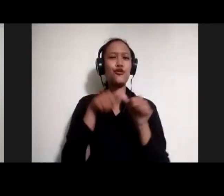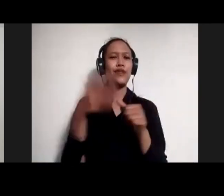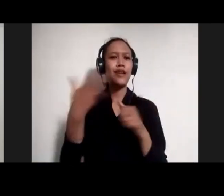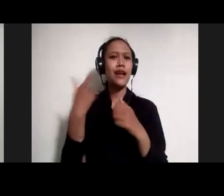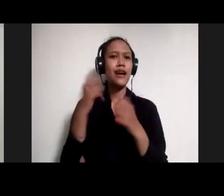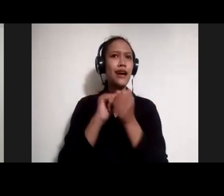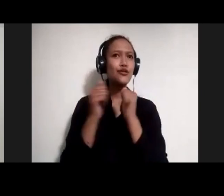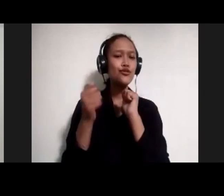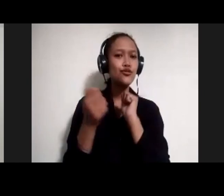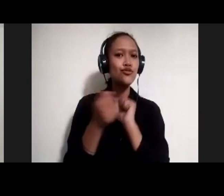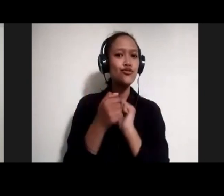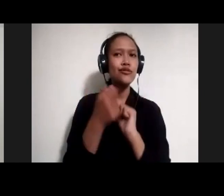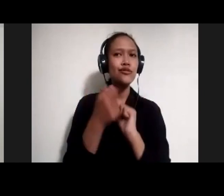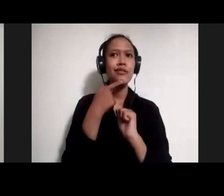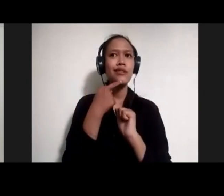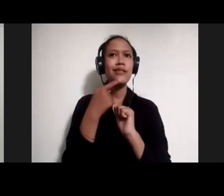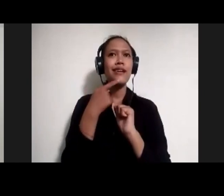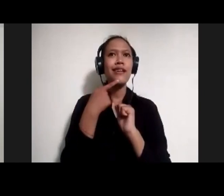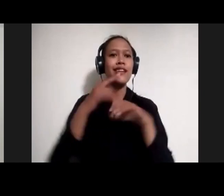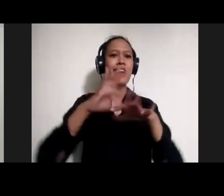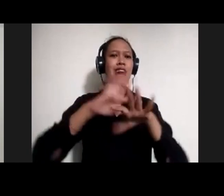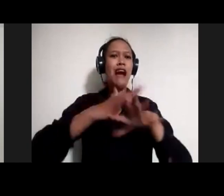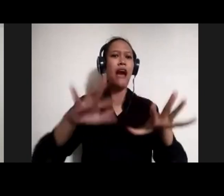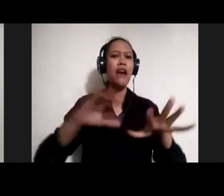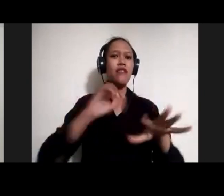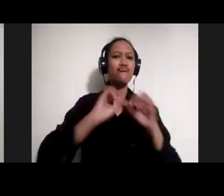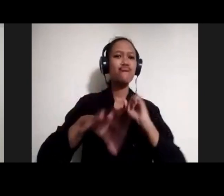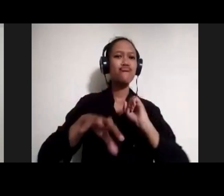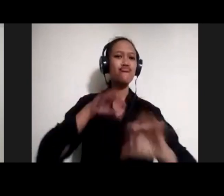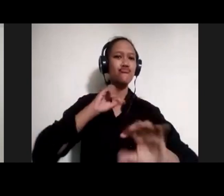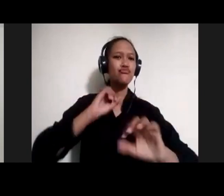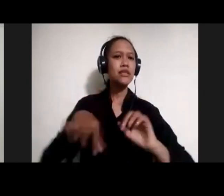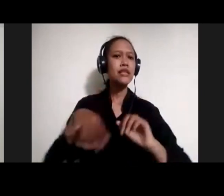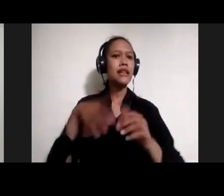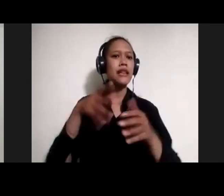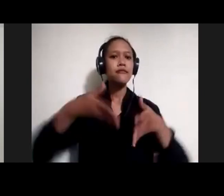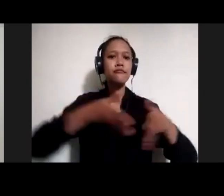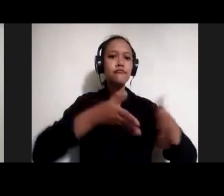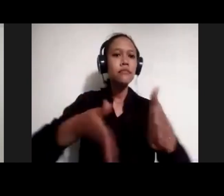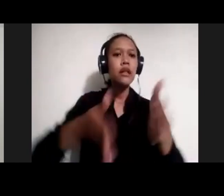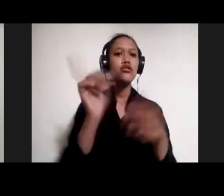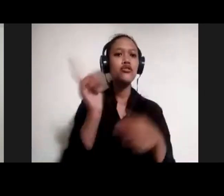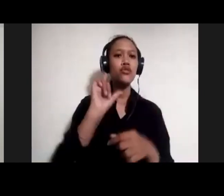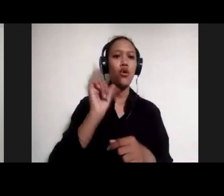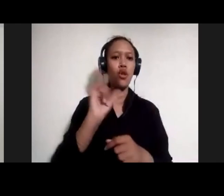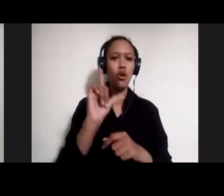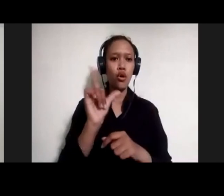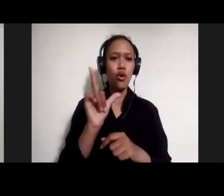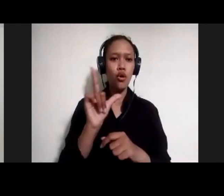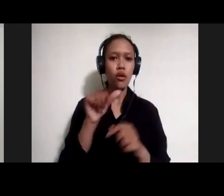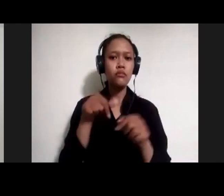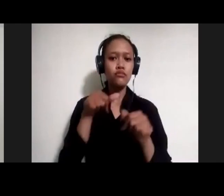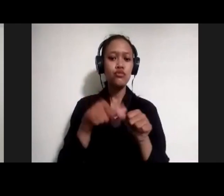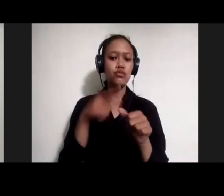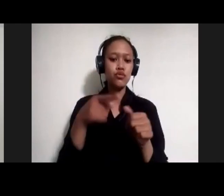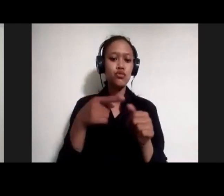pencemaran air di sungai Bengawan Solo, yang kemudian isu itu disajikan di media